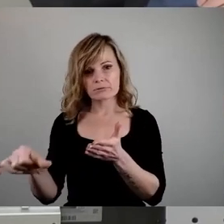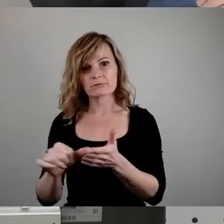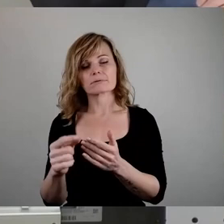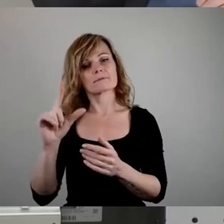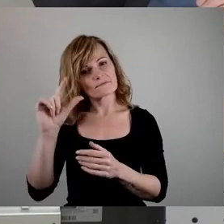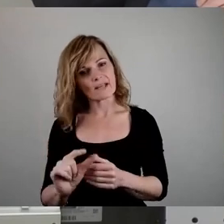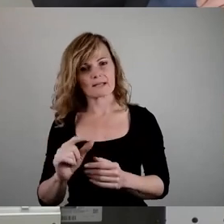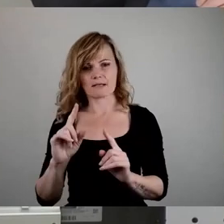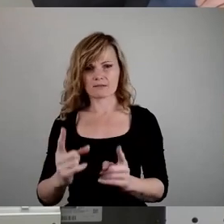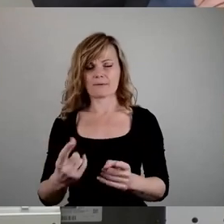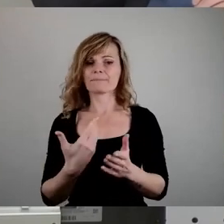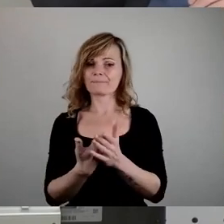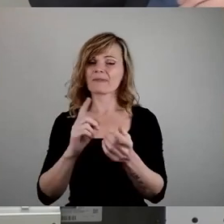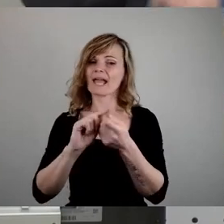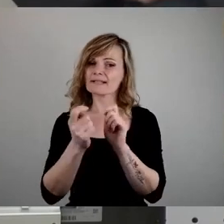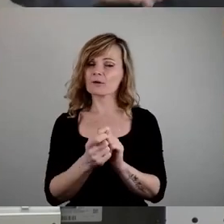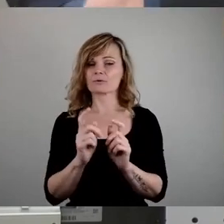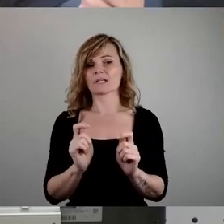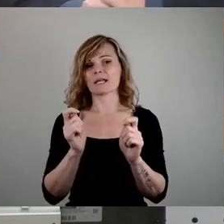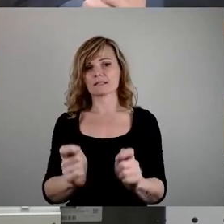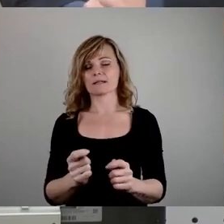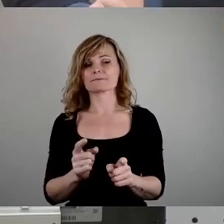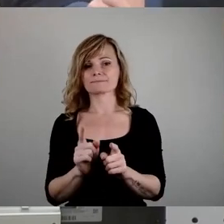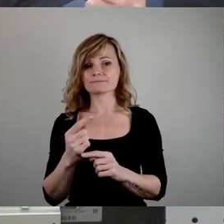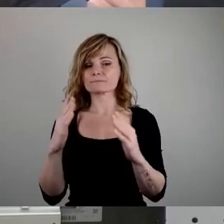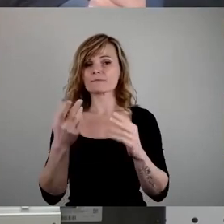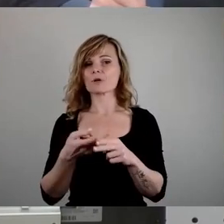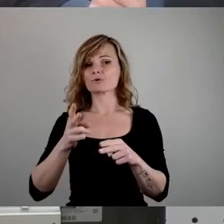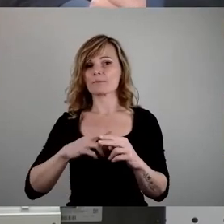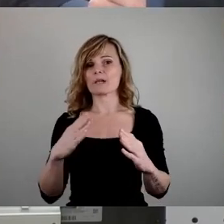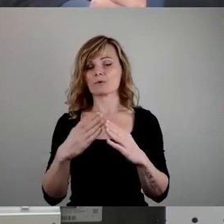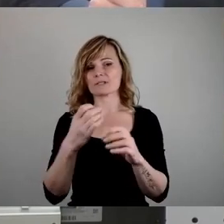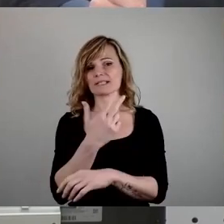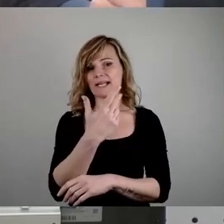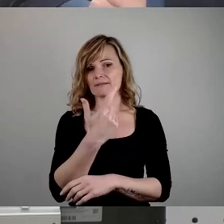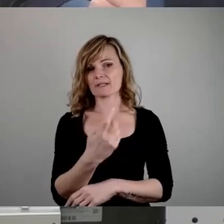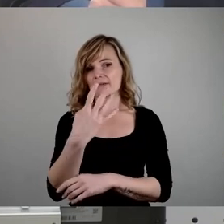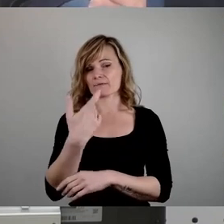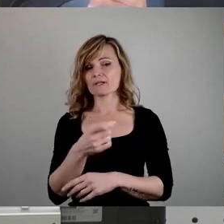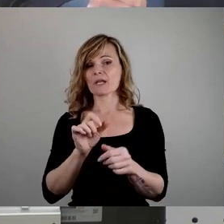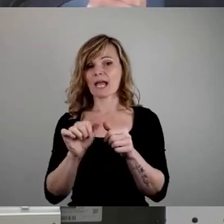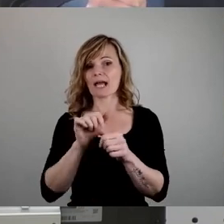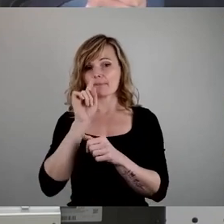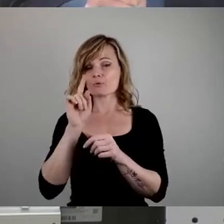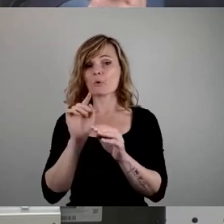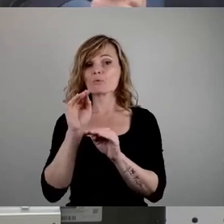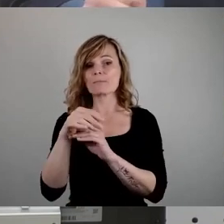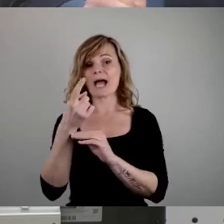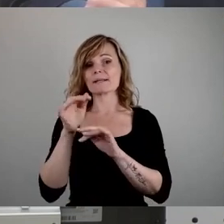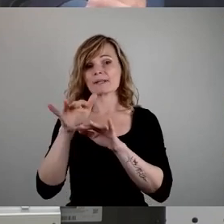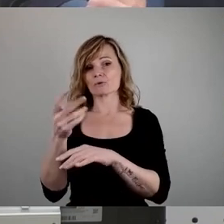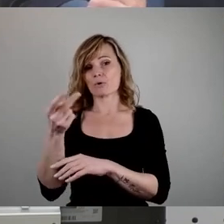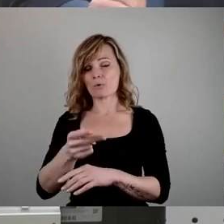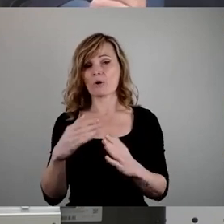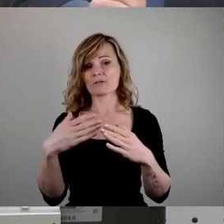der Summe nach wie vor für den Doppelhaushalt 2324 nur knapp über eine Million Euro kostet, bei einem Haushaltsvolumen von